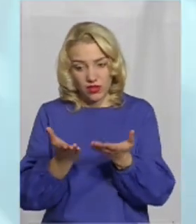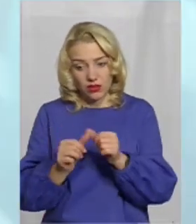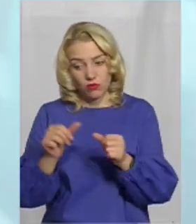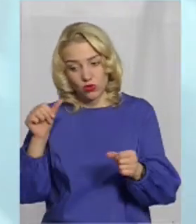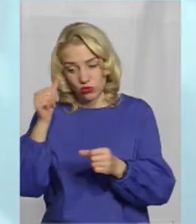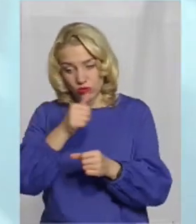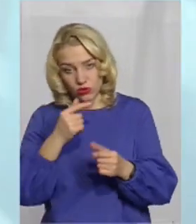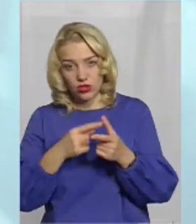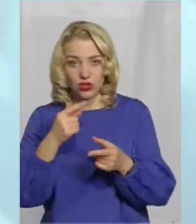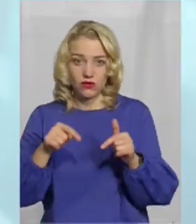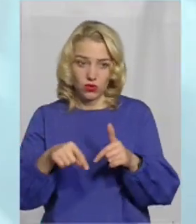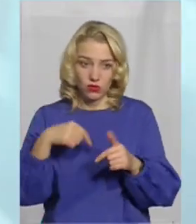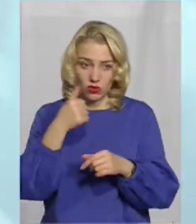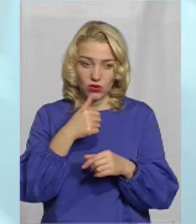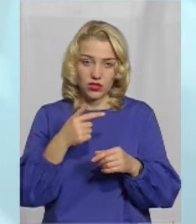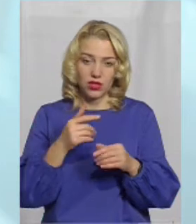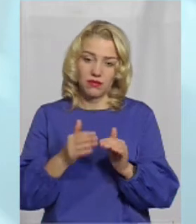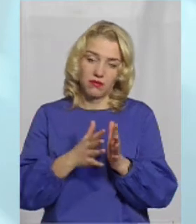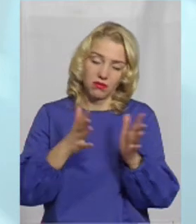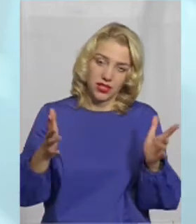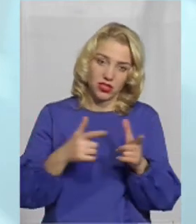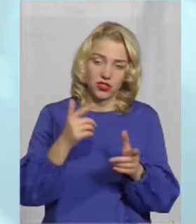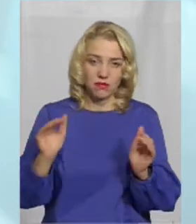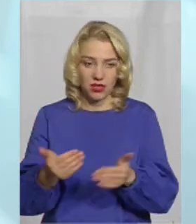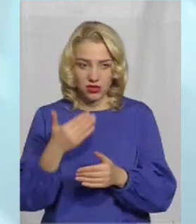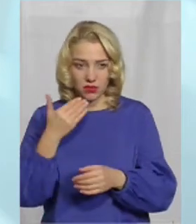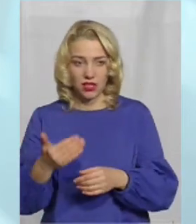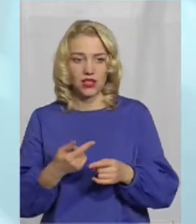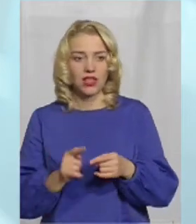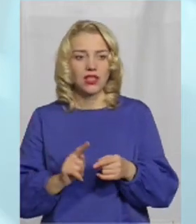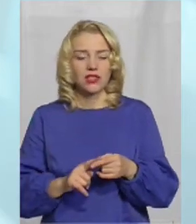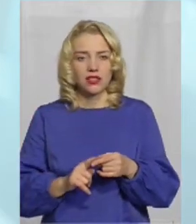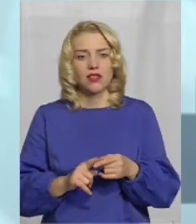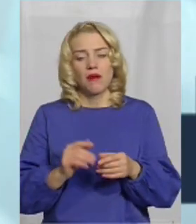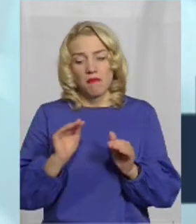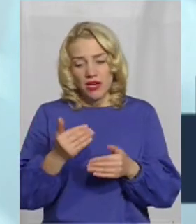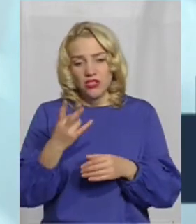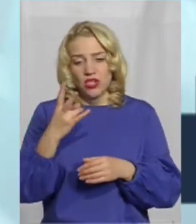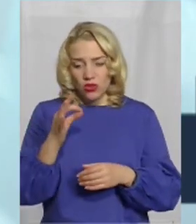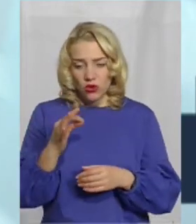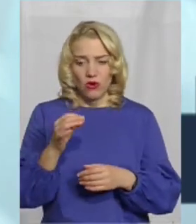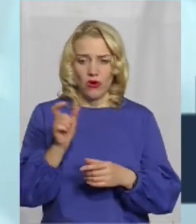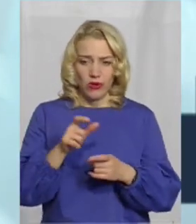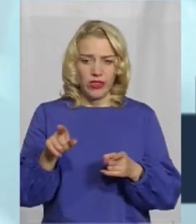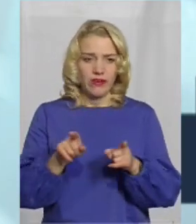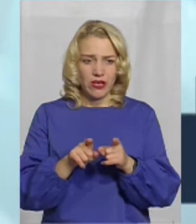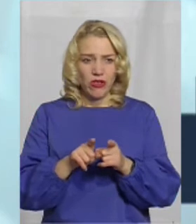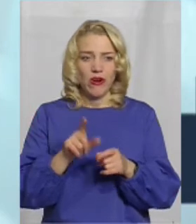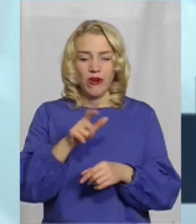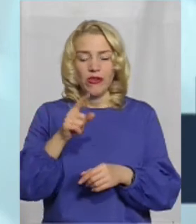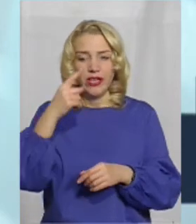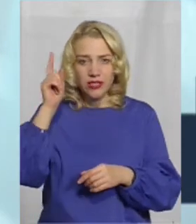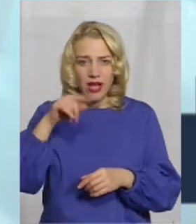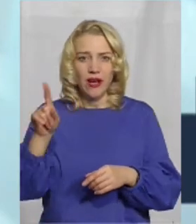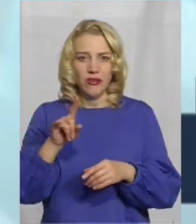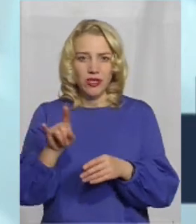Менше, хочу сказати, що це трохи менше. Але все-таки ця цифра непокоїть, тому що люди, попри те, що вони знають